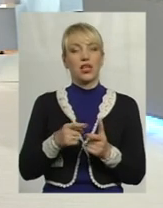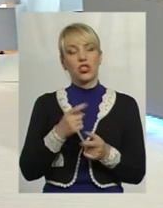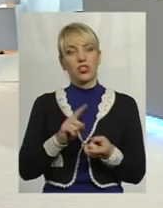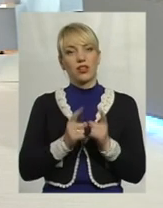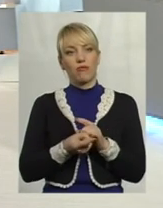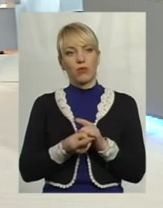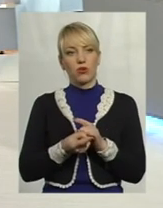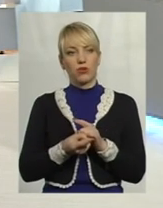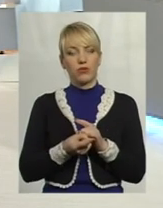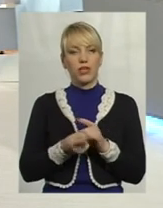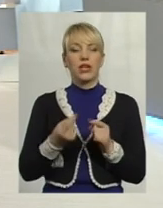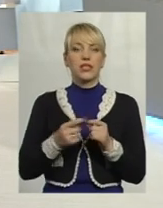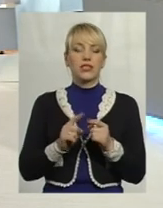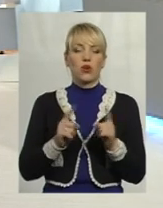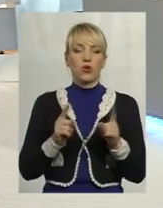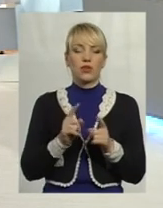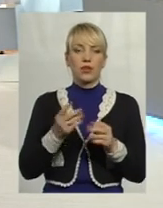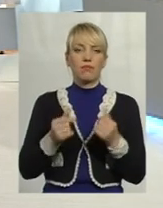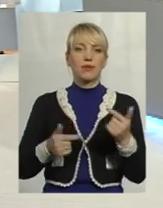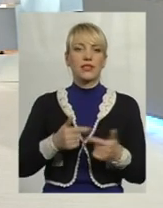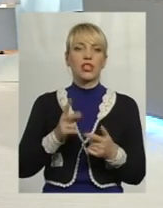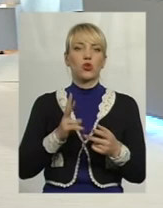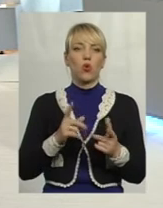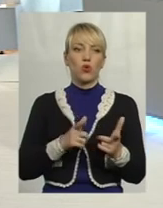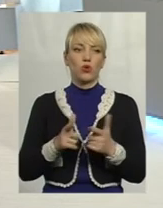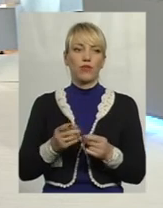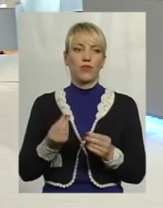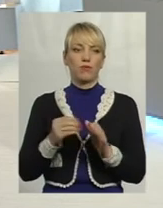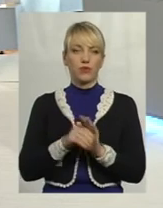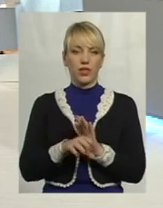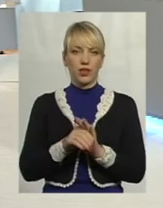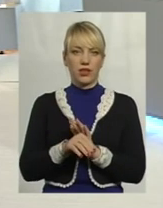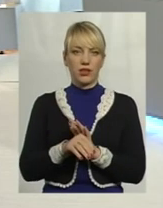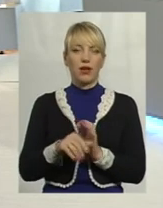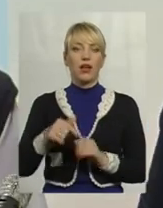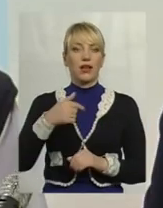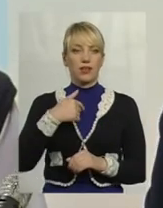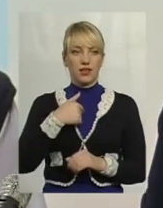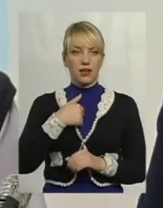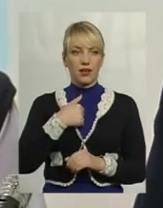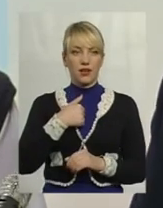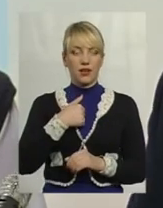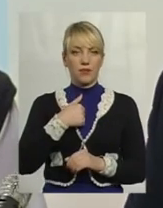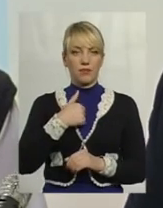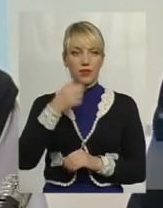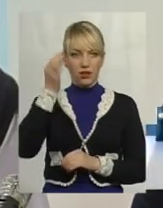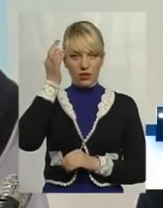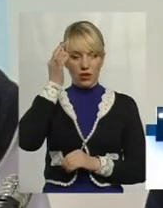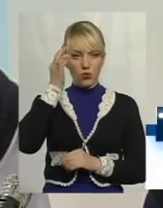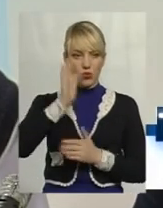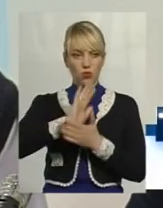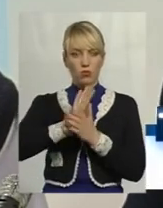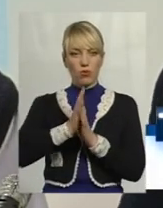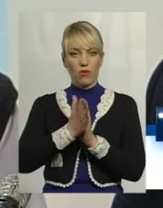короткотерміновий бізнес для тих, хто готовий вкладати гроші в них? Я в деякій мірі нагадаю умови,